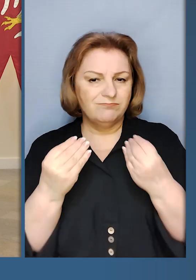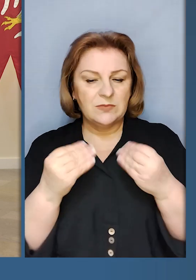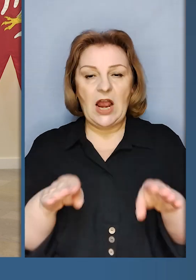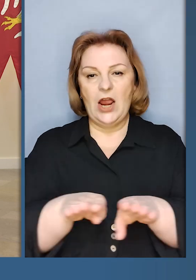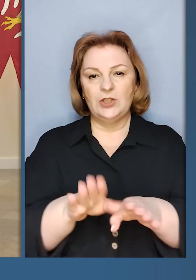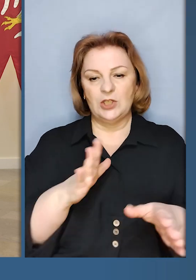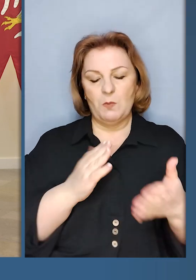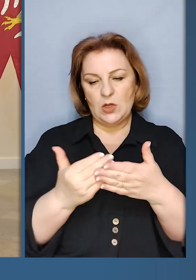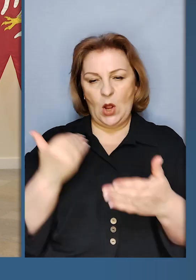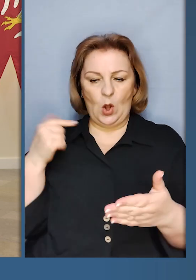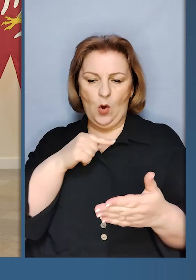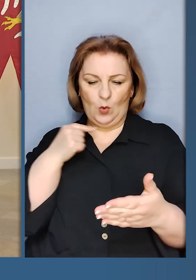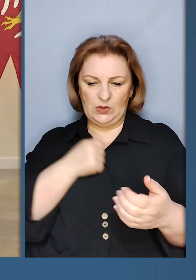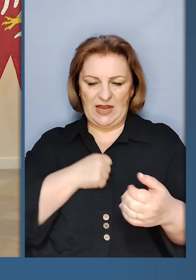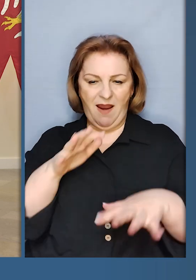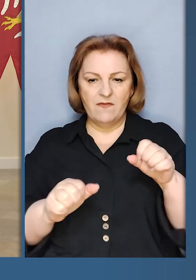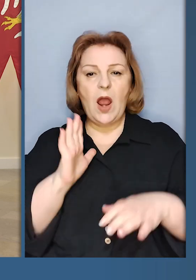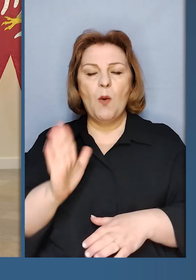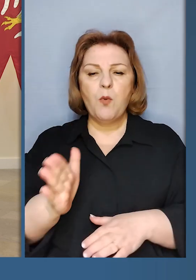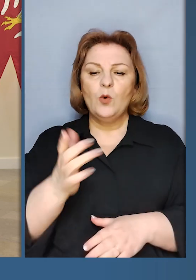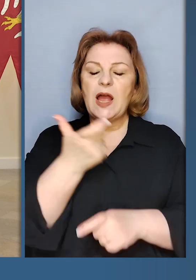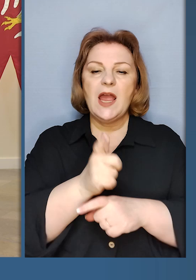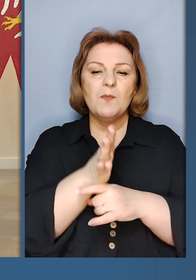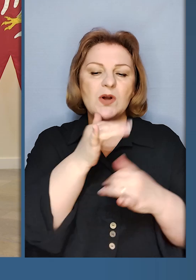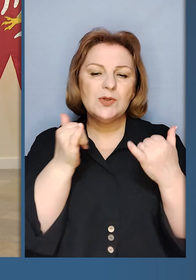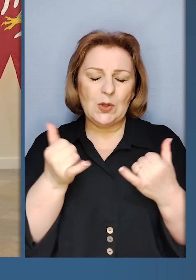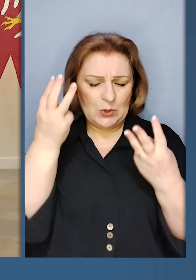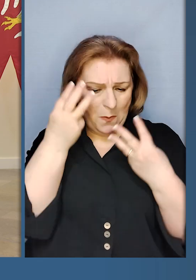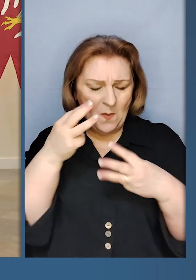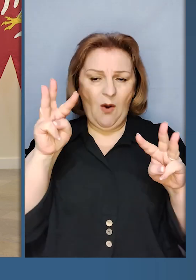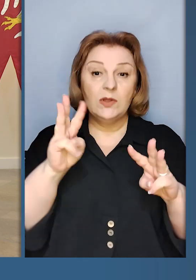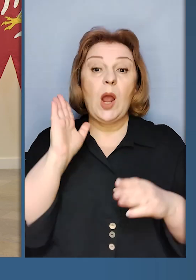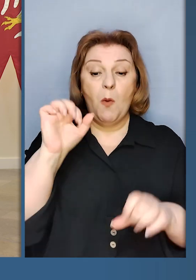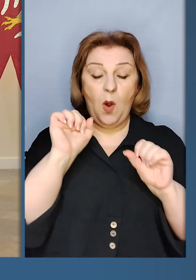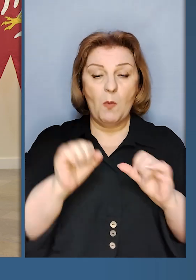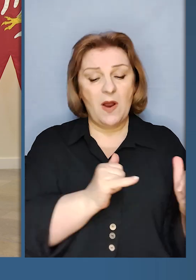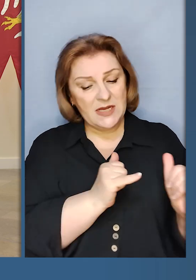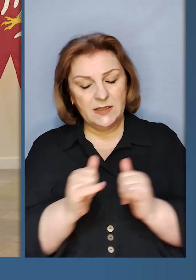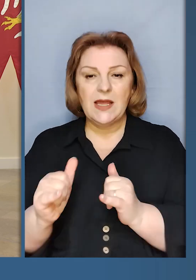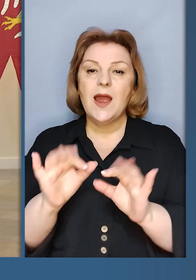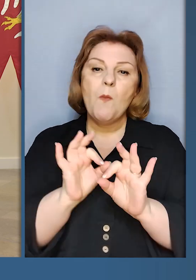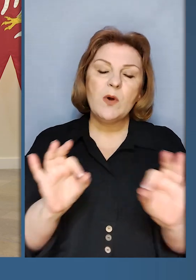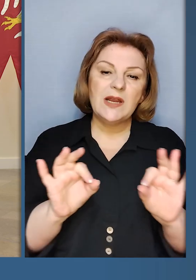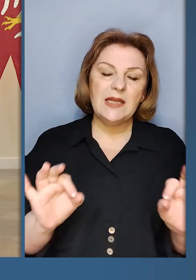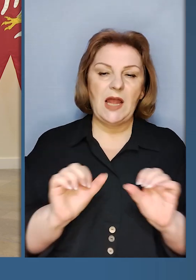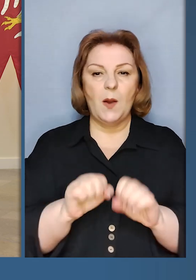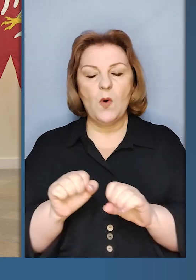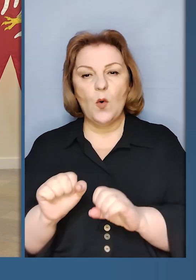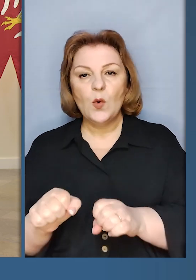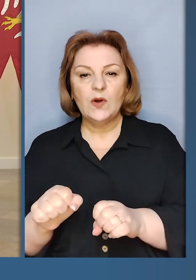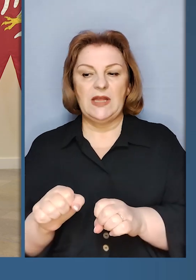ніж була до російської агресії, буде більш сучасною, модернізованою, буде могти забезпечити прекрасні